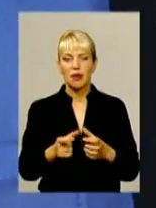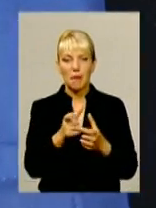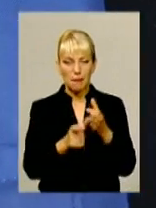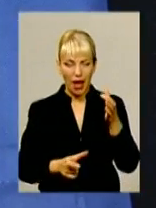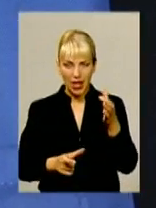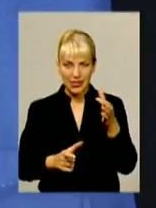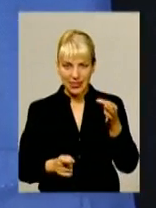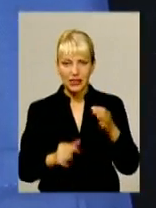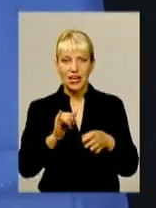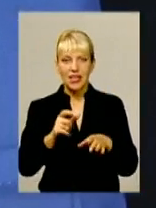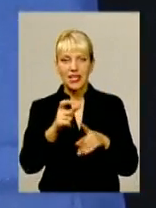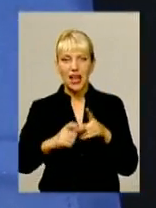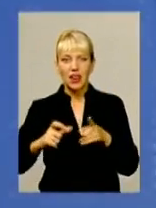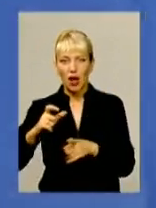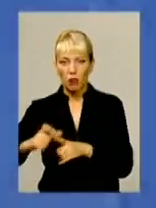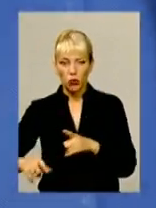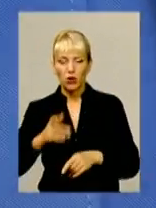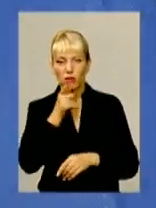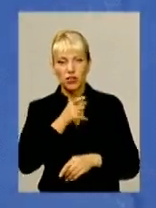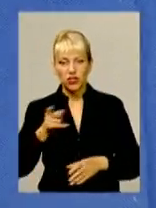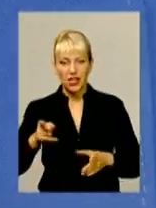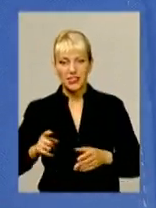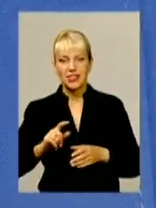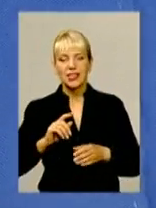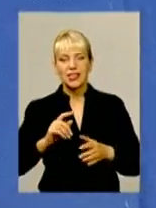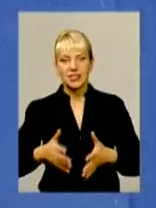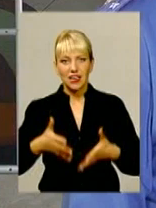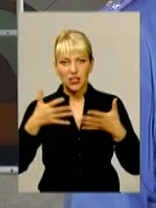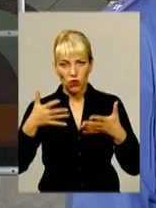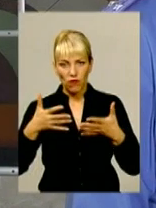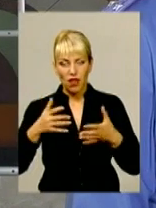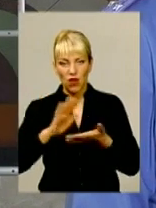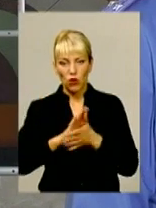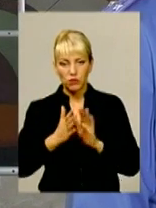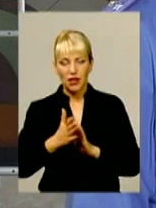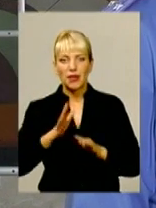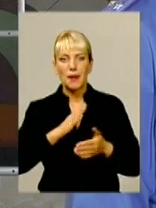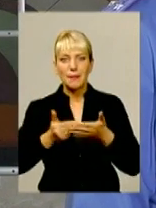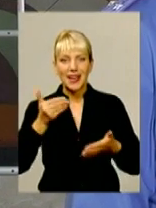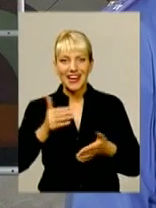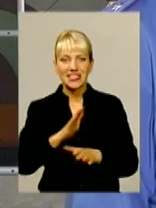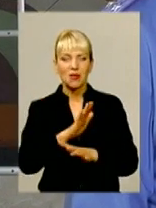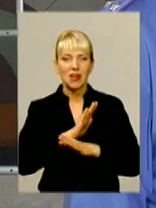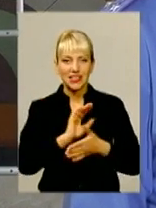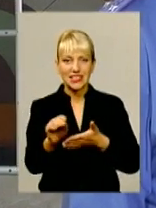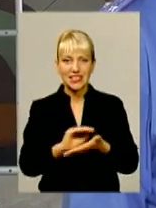деякі набої під час заясування обставин, а також предсмертна записка. Звернення до власника будинку, що